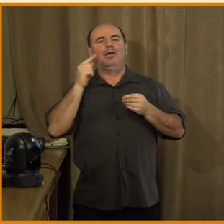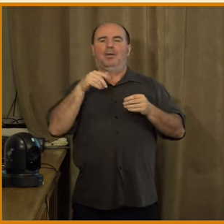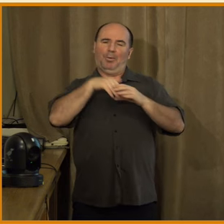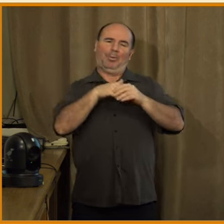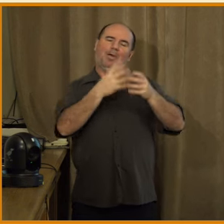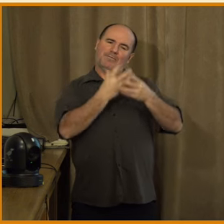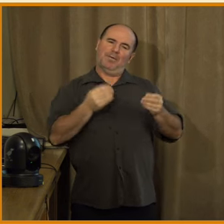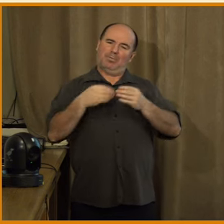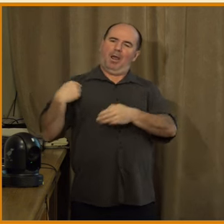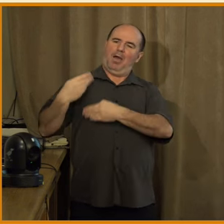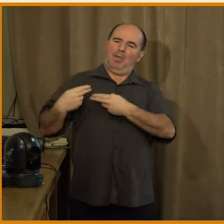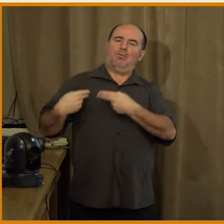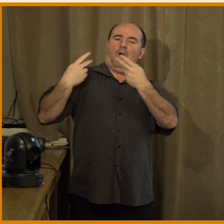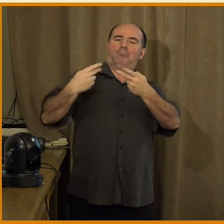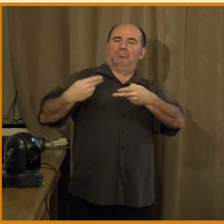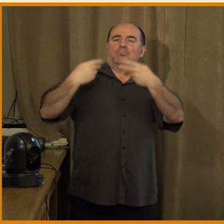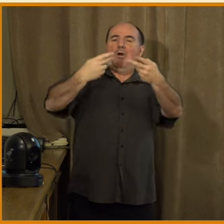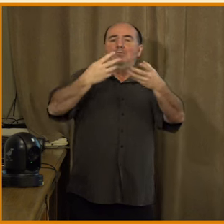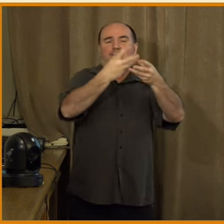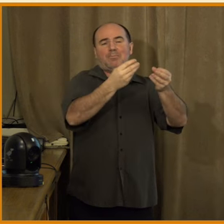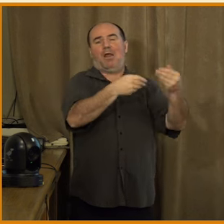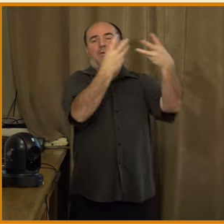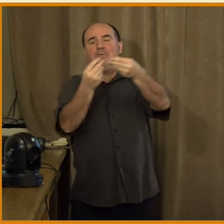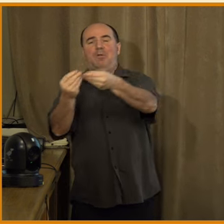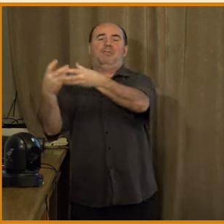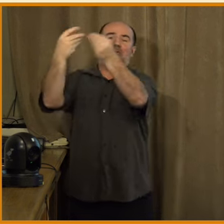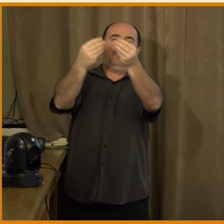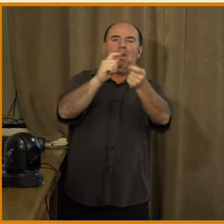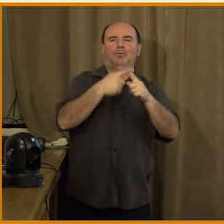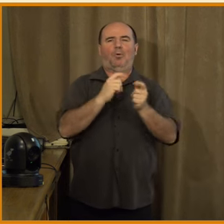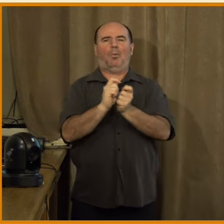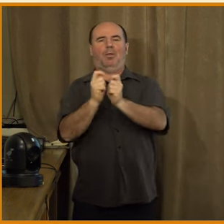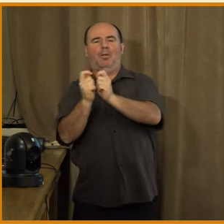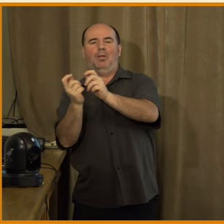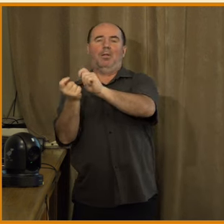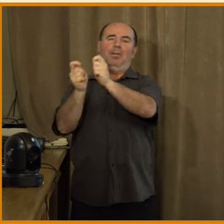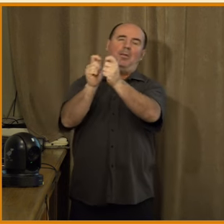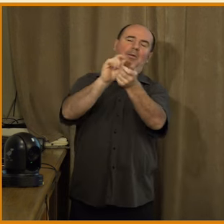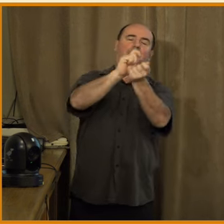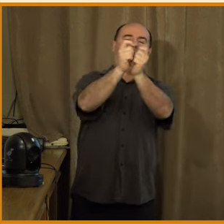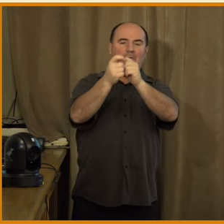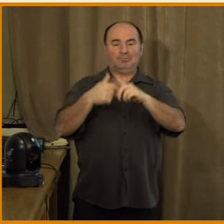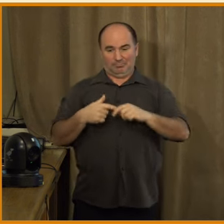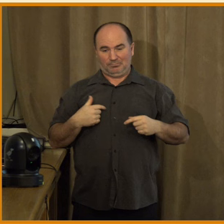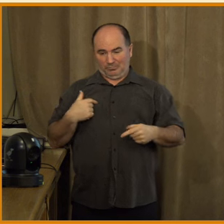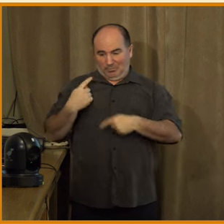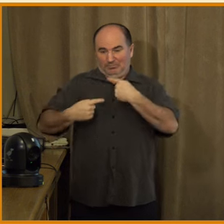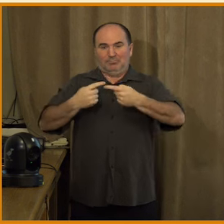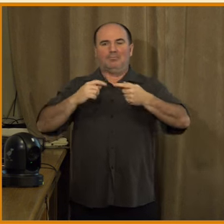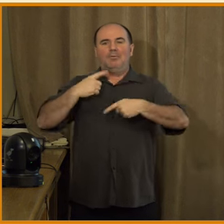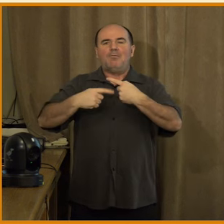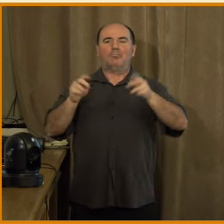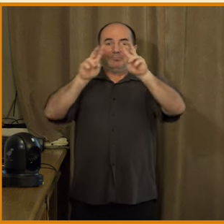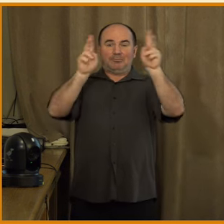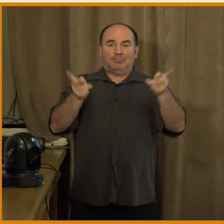poskytuje nějaký alternativní, ne úplně reálný, řekneme, výklad světa, ale zároveň poukazuje většinou